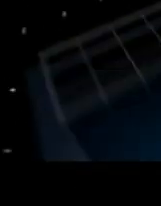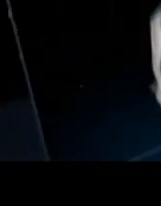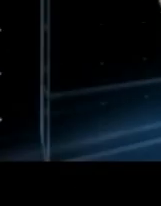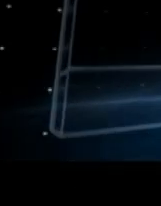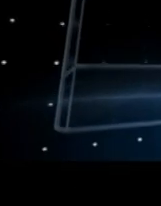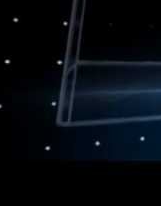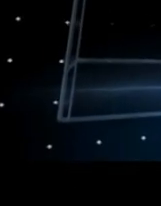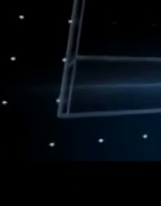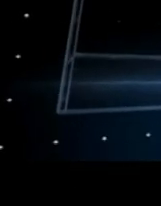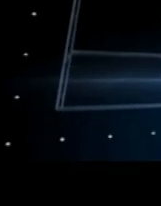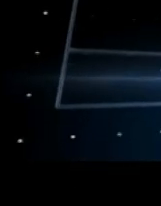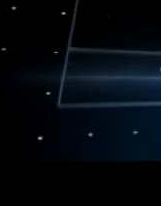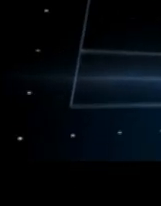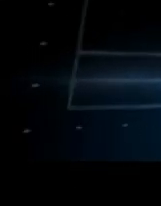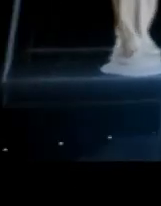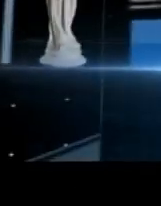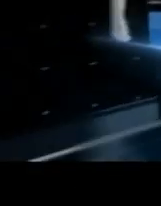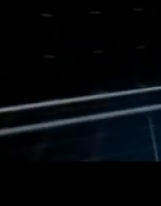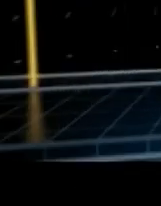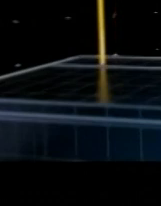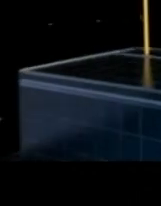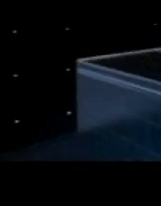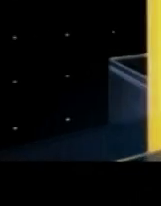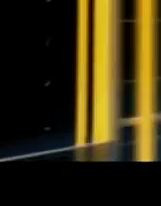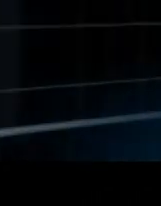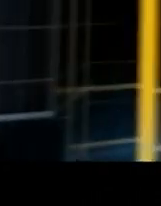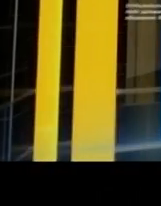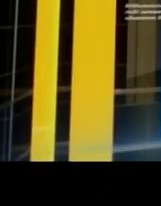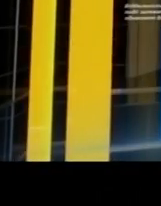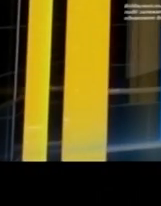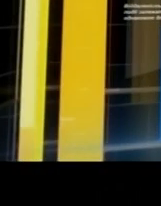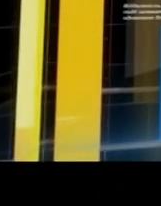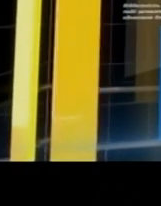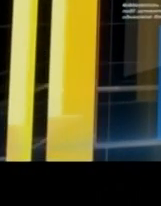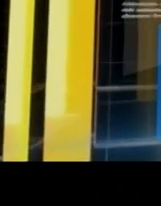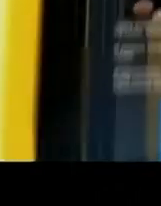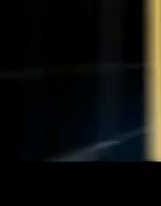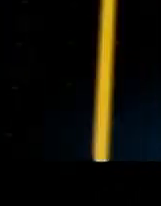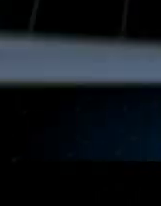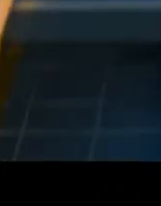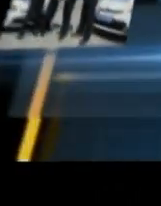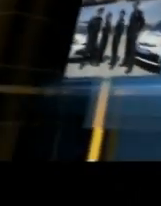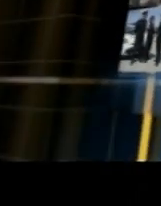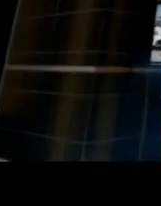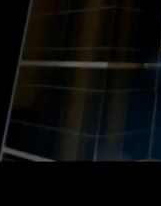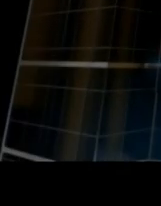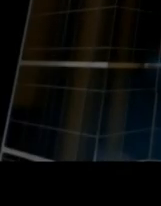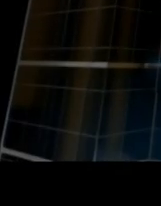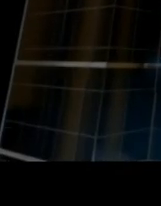ЗАСТАВКА